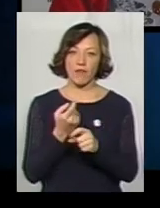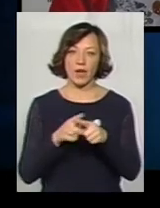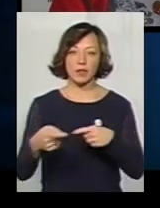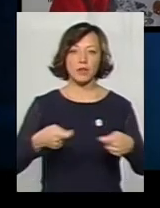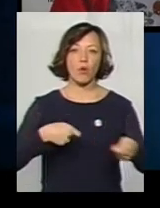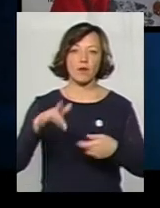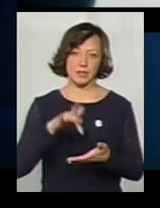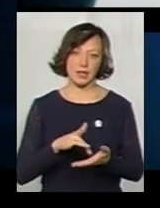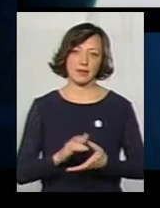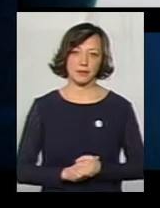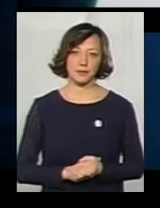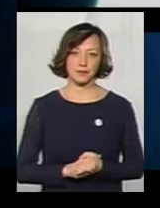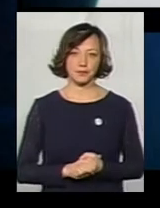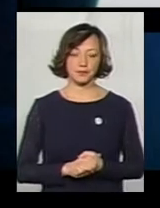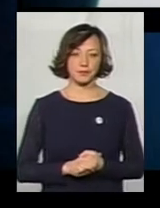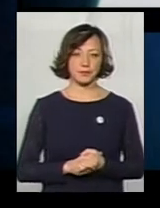торговому центрі?